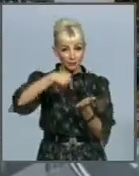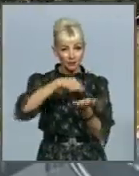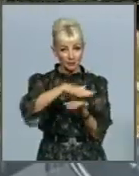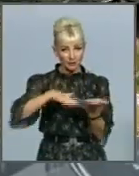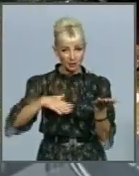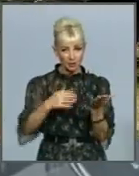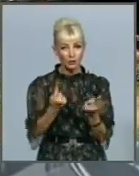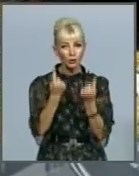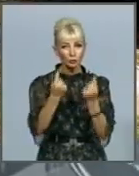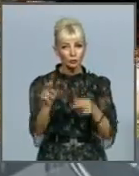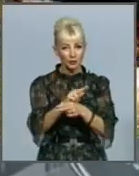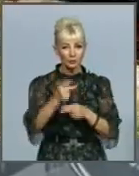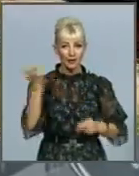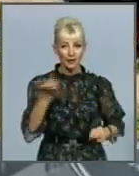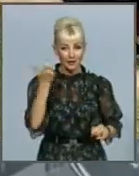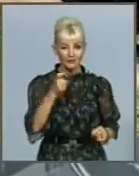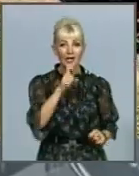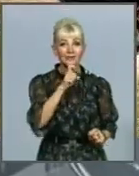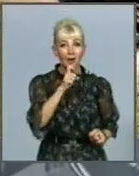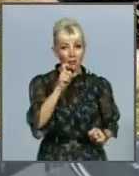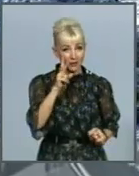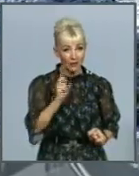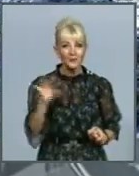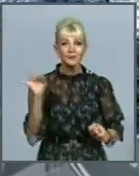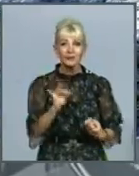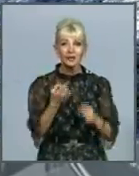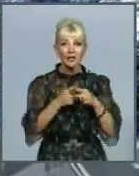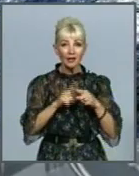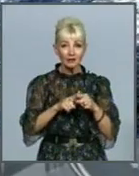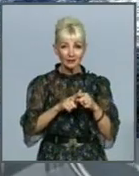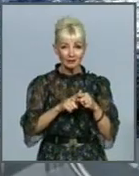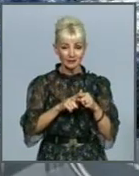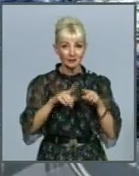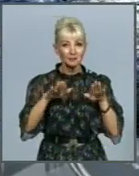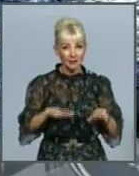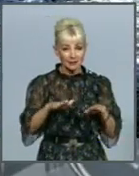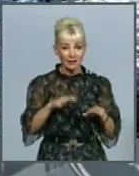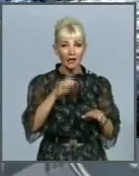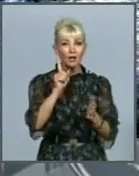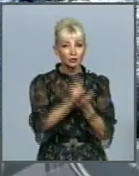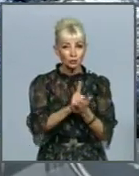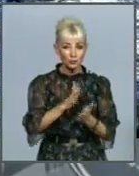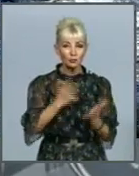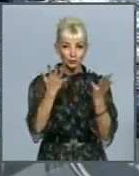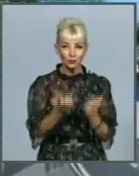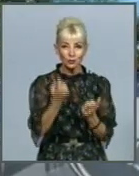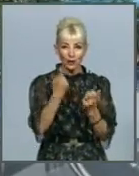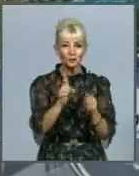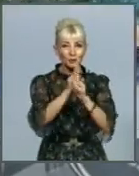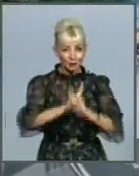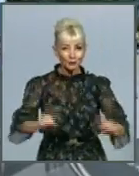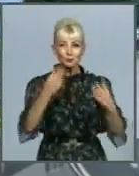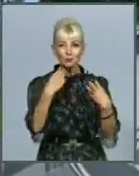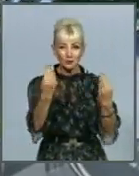глобальної реконструкції Харківського зоопарку. Якраз цей об'єкт, зауважив мер Харкова, має стати ще однією родзинкою